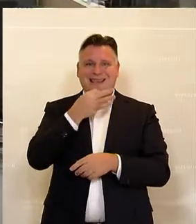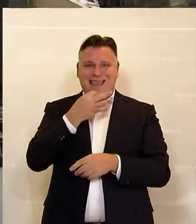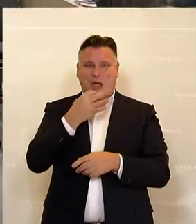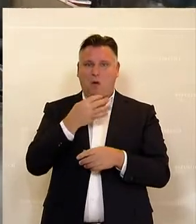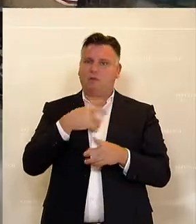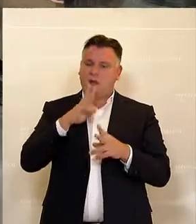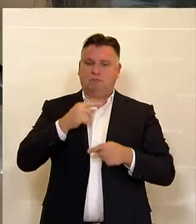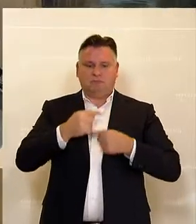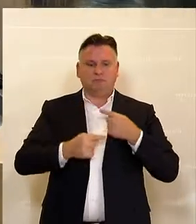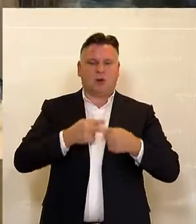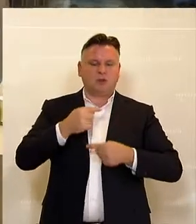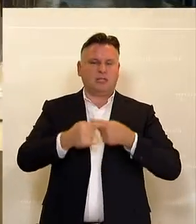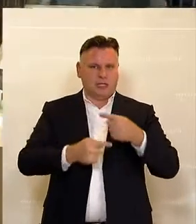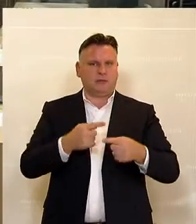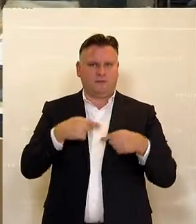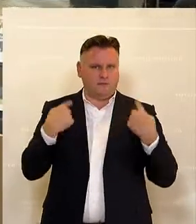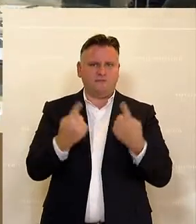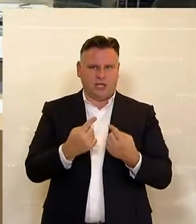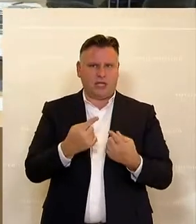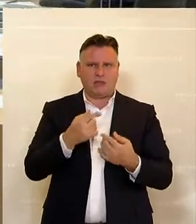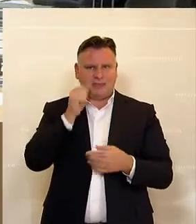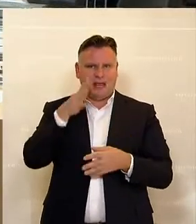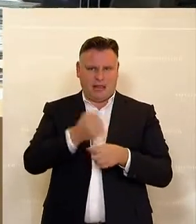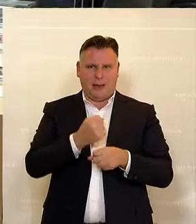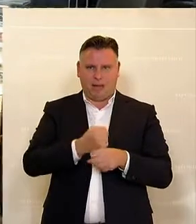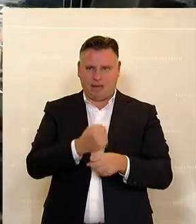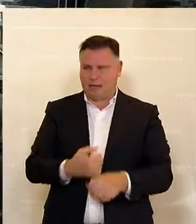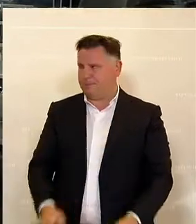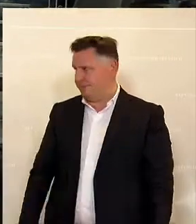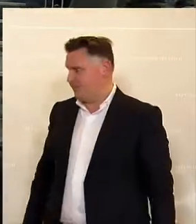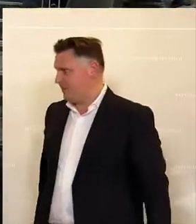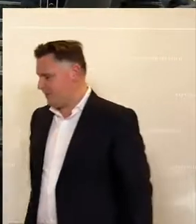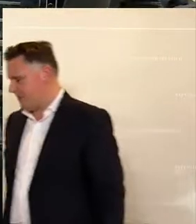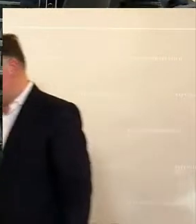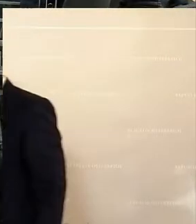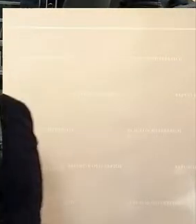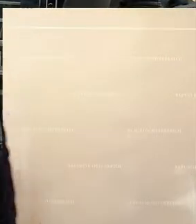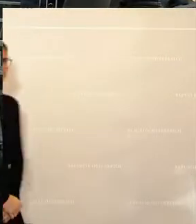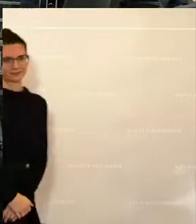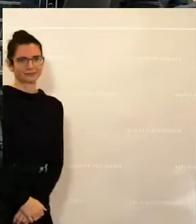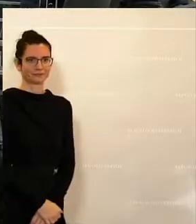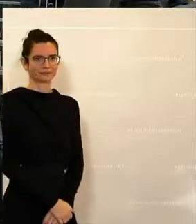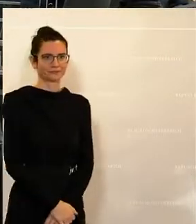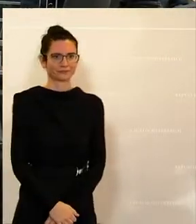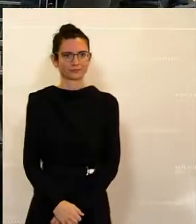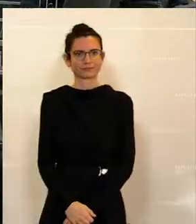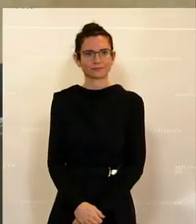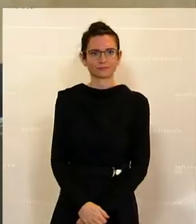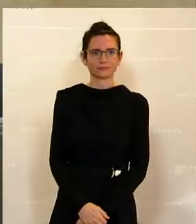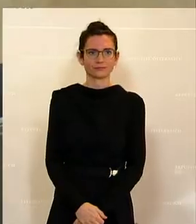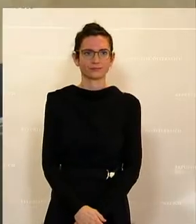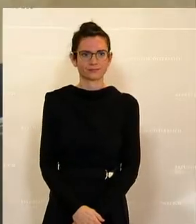ständiger Prozess und daran arbeiten wir jeden Tag. Und wir haben ja seit letzter Woche auch den Ausfallsbonus,